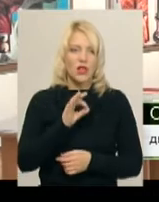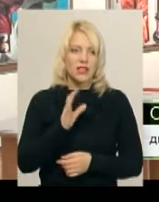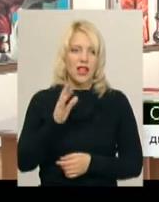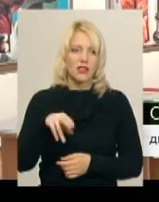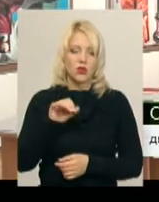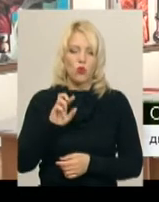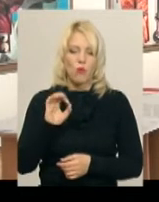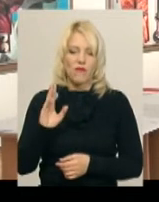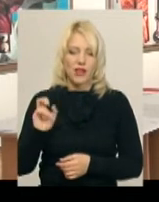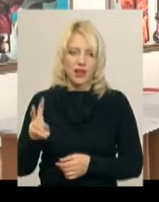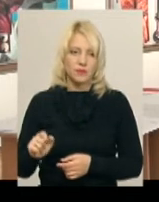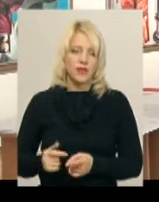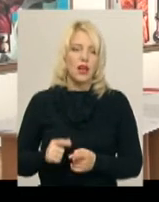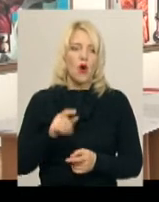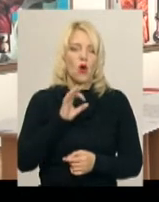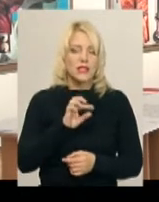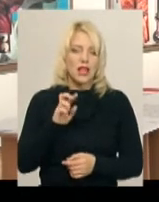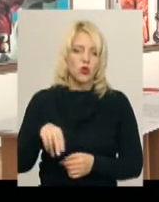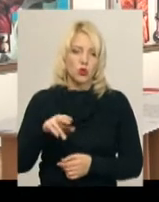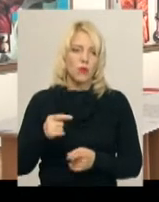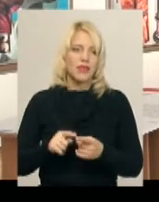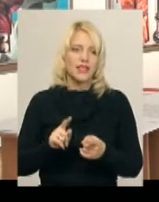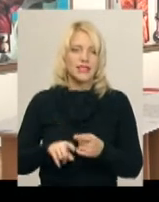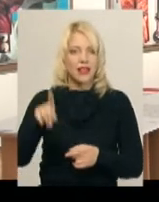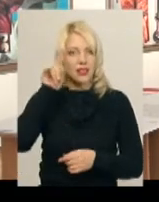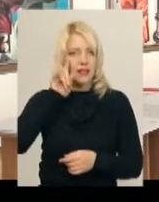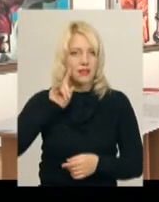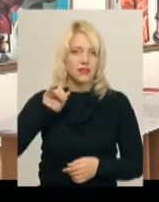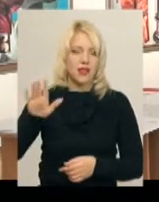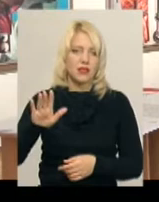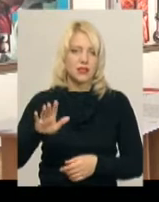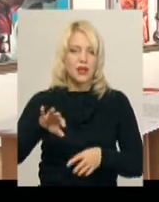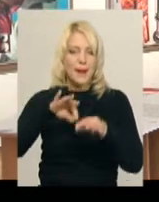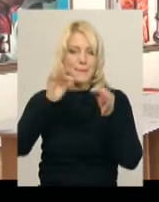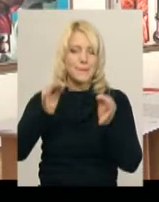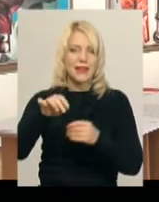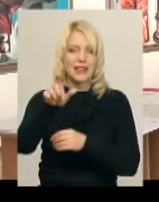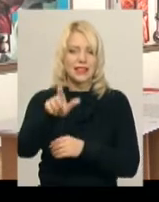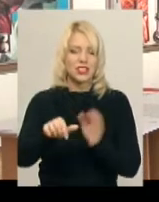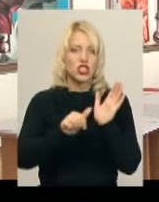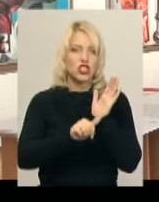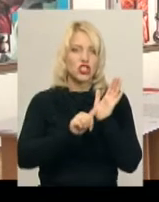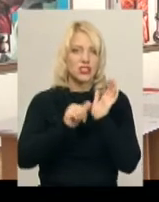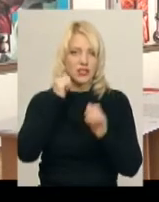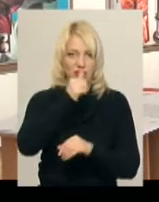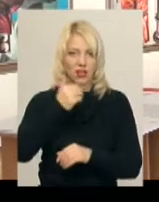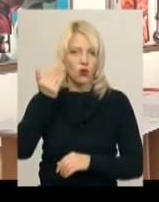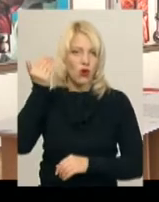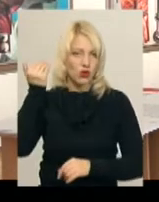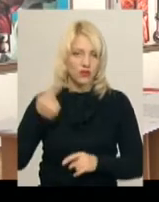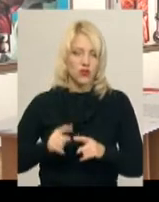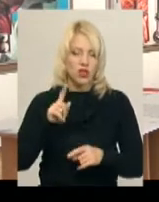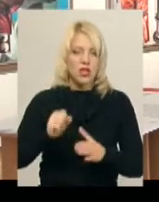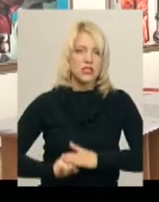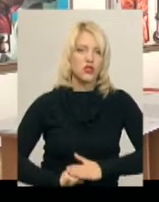Олександр Дубовик – це легендарний метець шістдесятник. Це один із стовпів